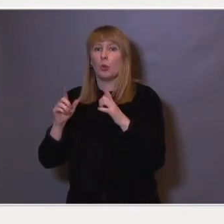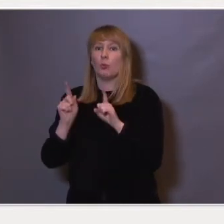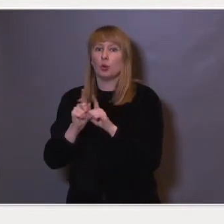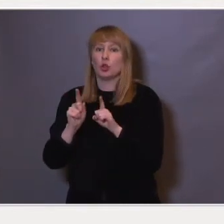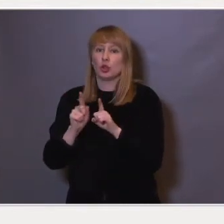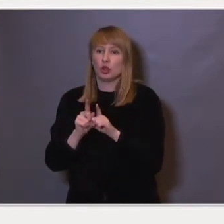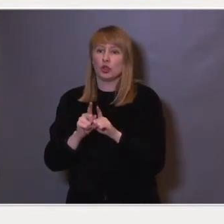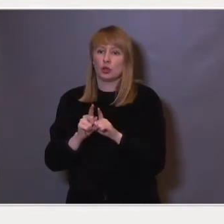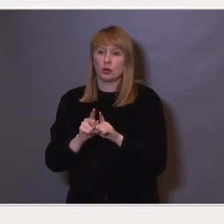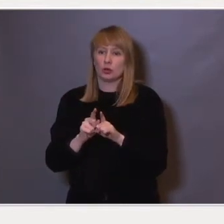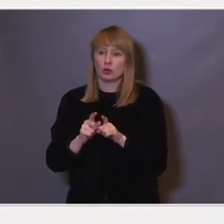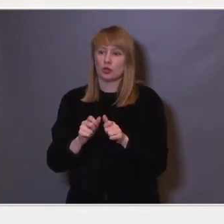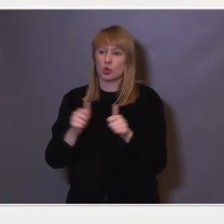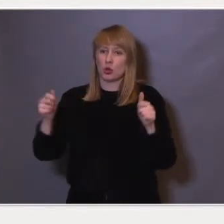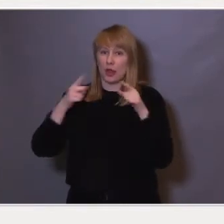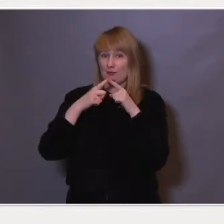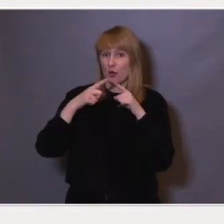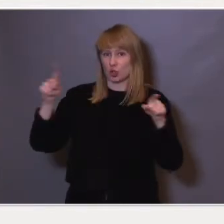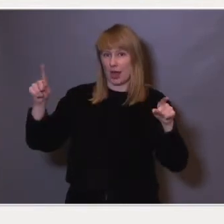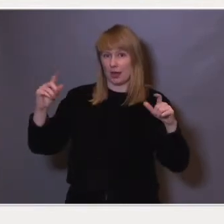gapet vil bli enda større.